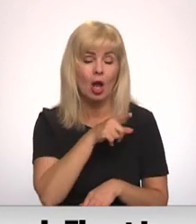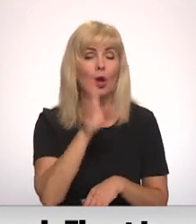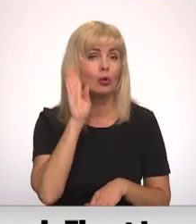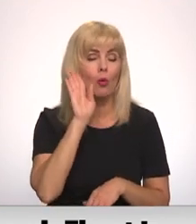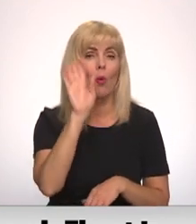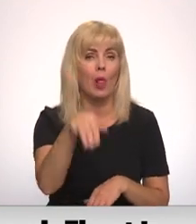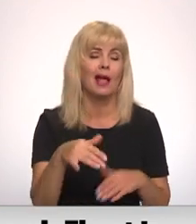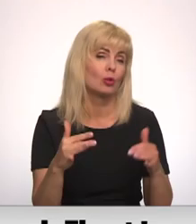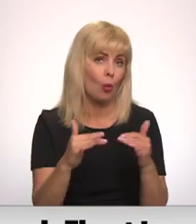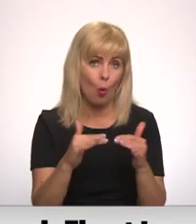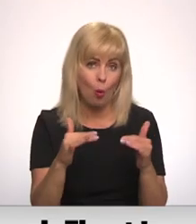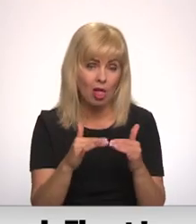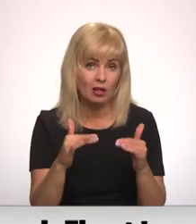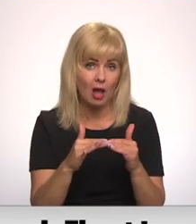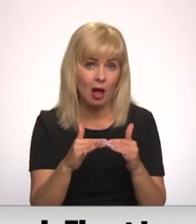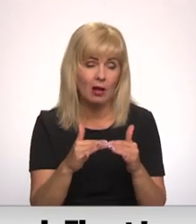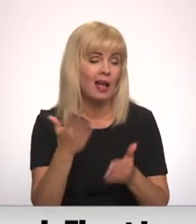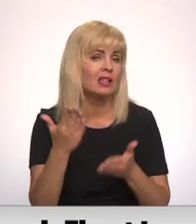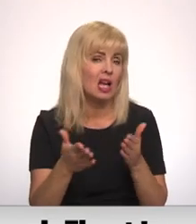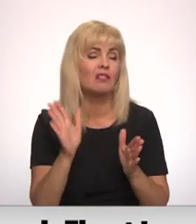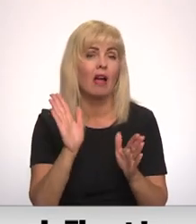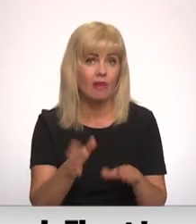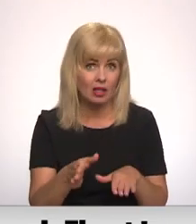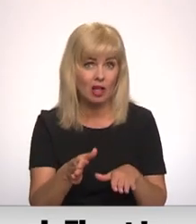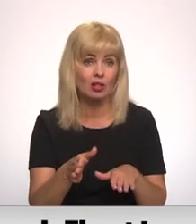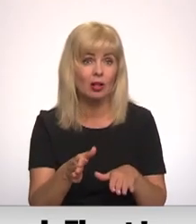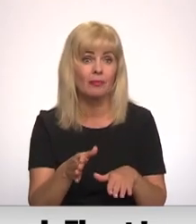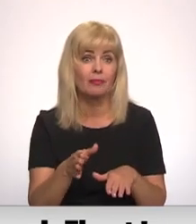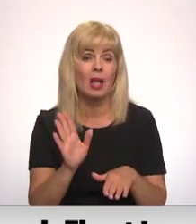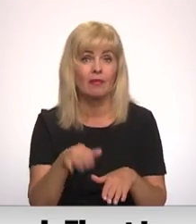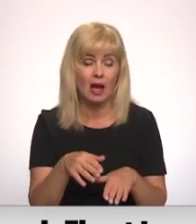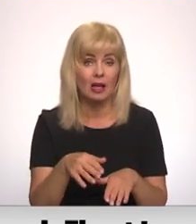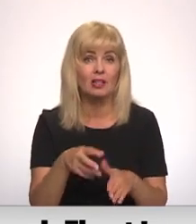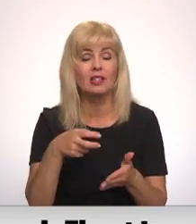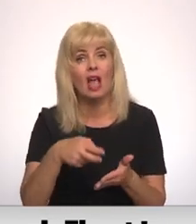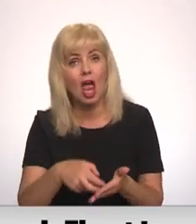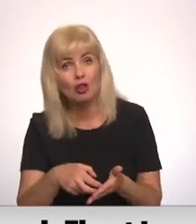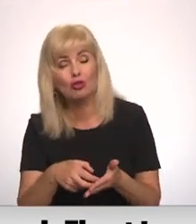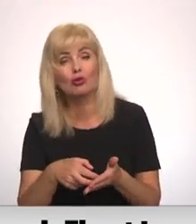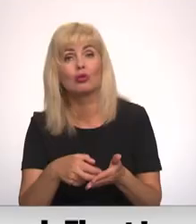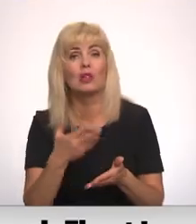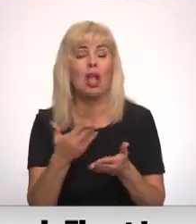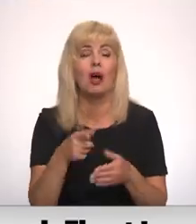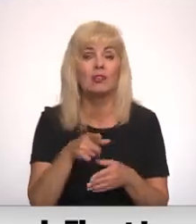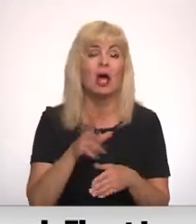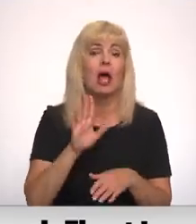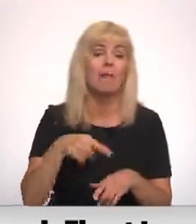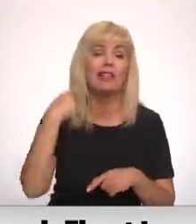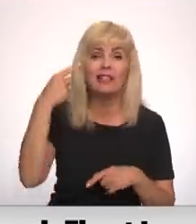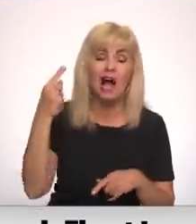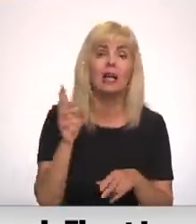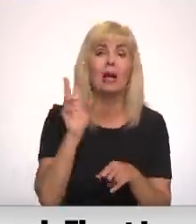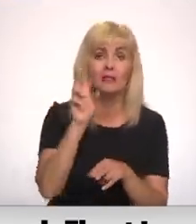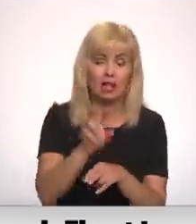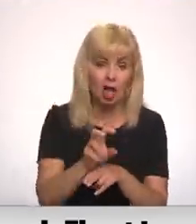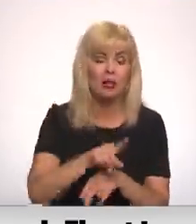gultā un diezvaivaits. Varēs sēžas piecelties un vispārējais. Pēc pārgalvīgiem lēcieniem